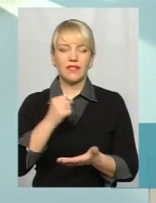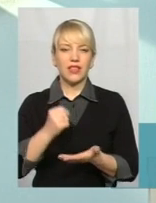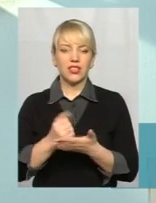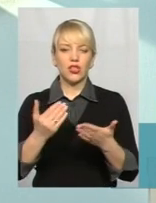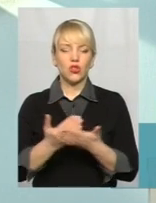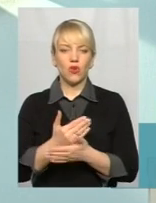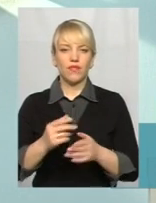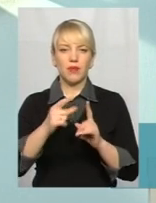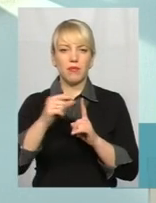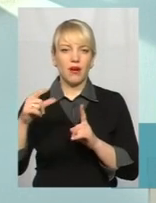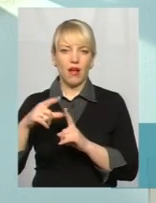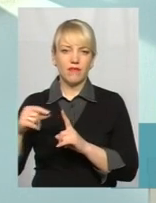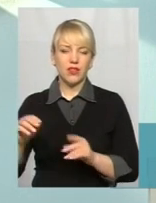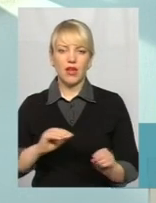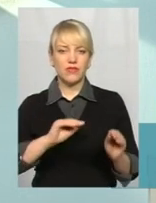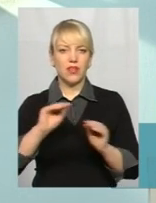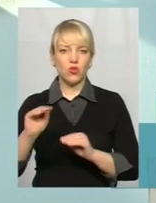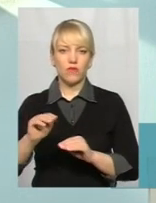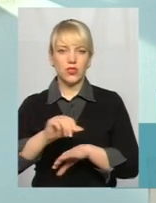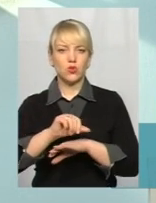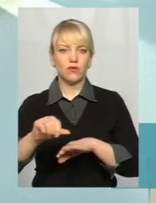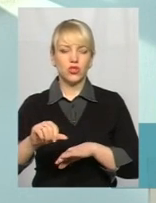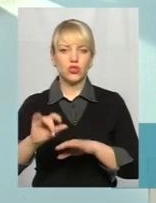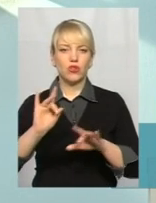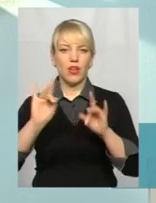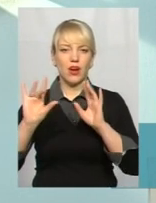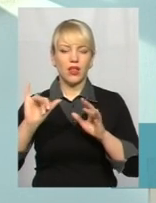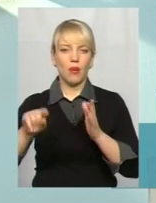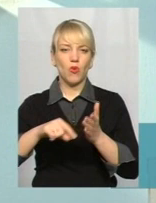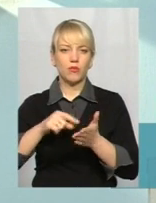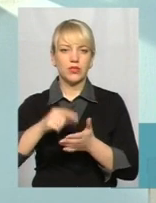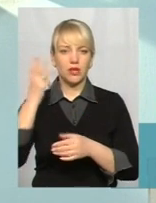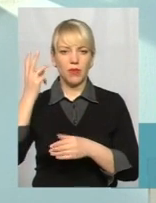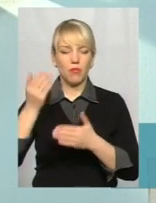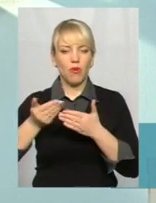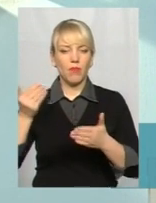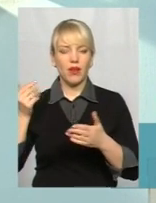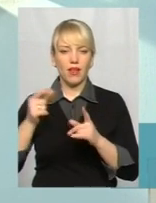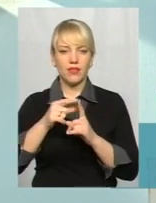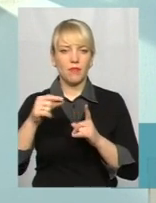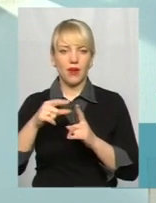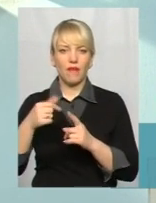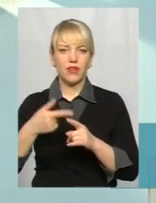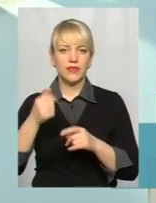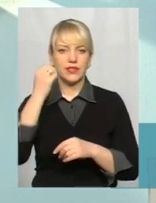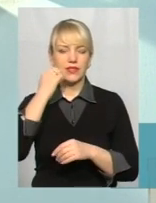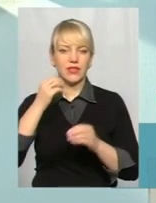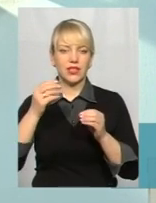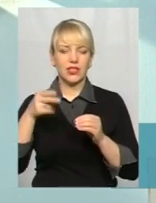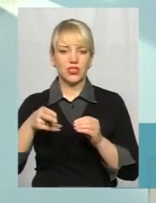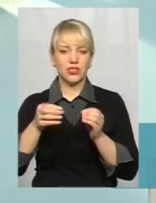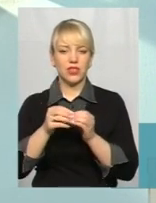розміщення зовнішньої реклами в місті Хмельницькому, тому що попередні правила були встановлені ще в 2010 році, але їх